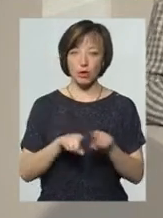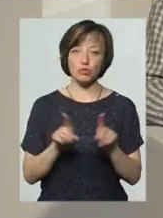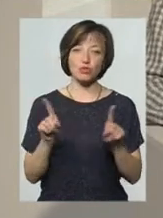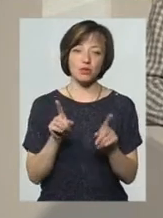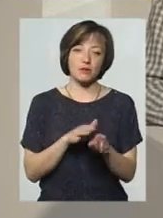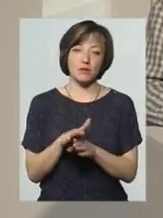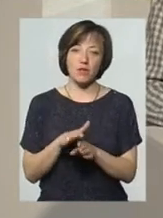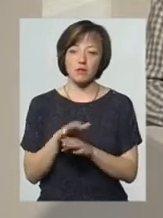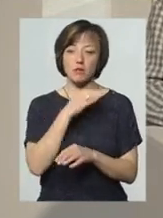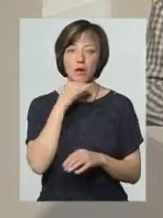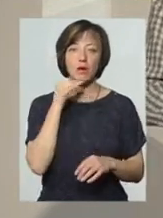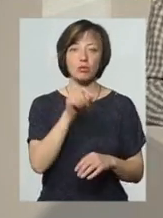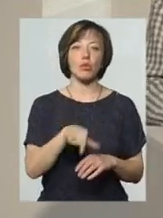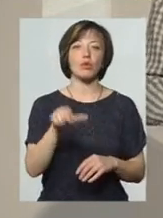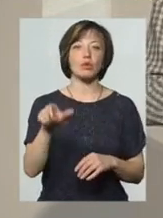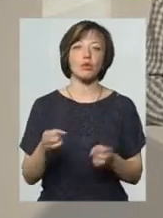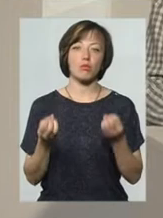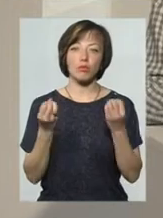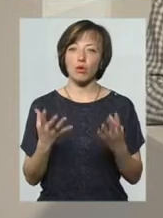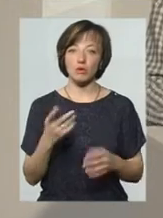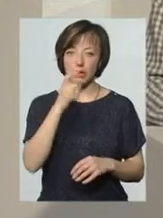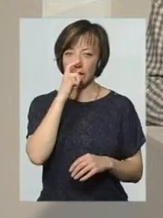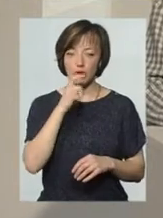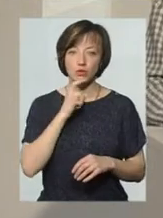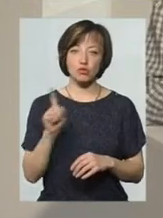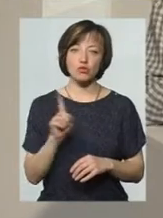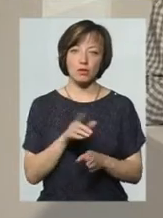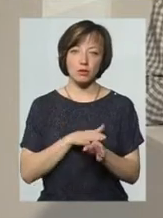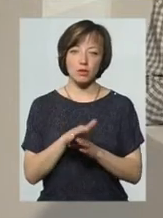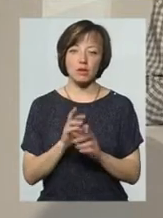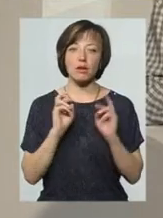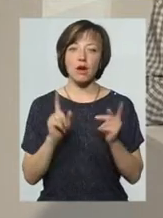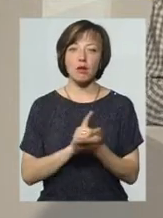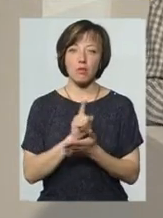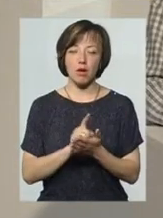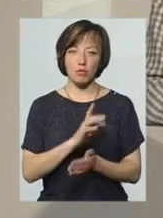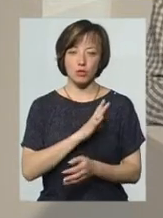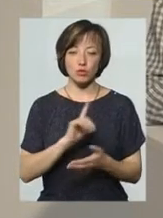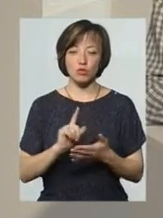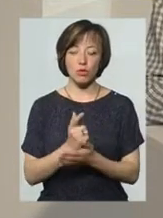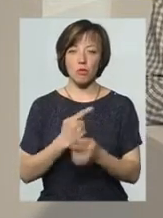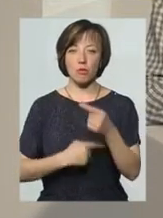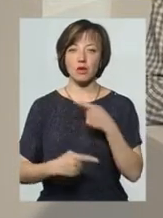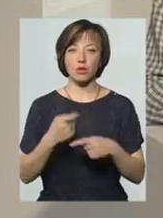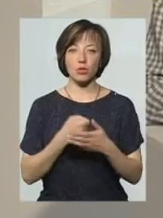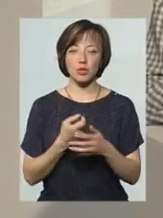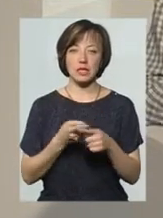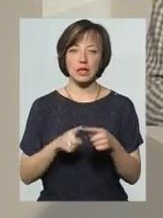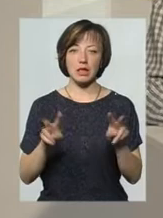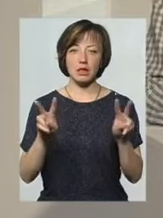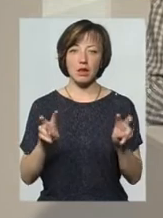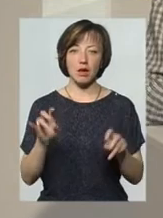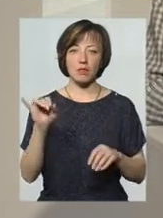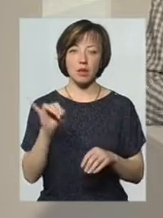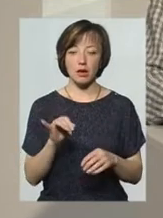відбувається і багато людей просто не розуміє, що відбувається, як воно має бути, тому знову повертаємося до цієї теми. Ну і